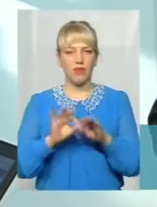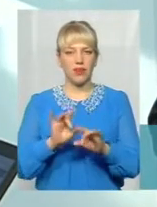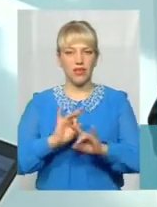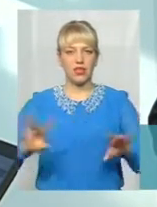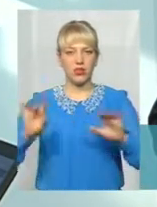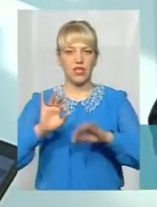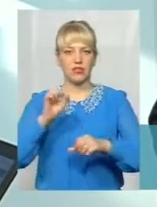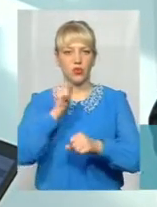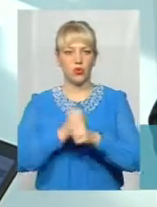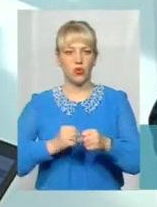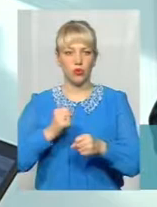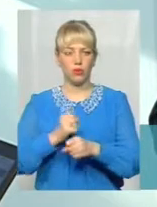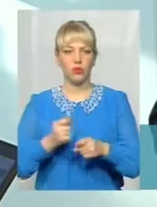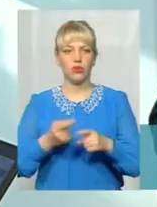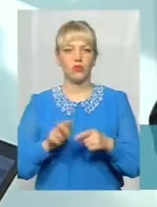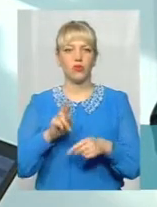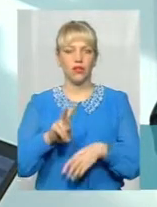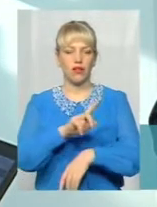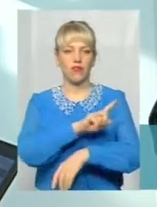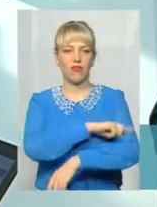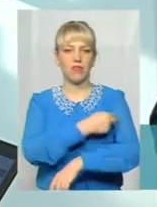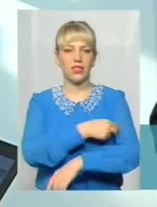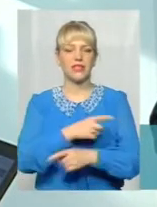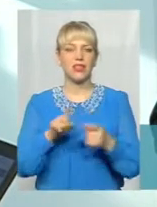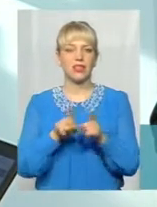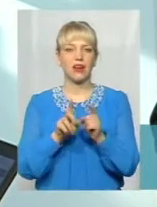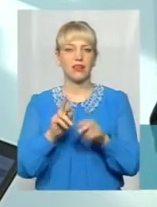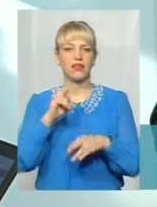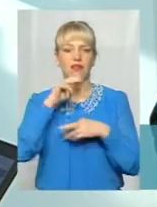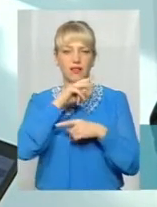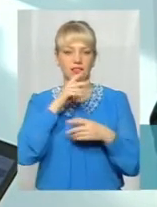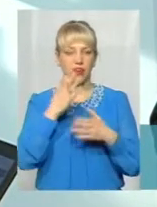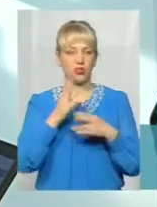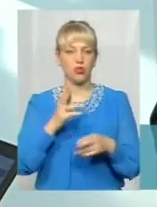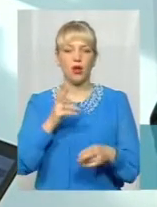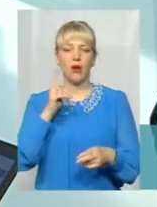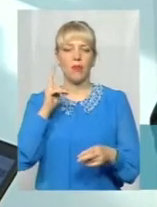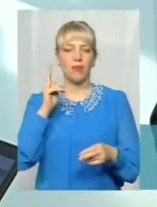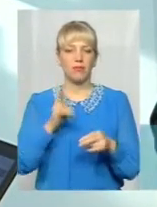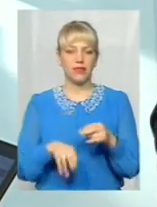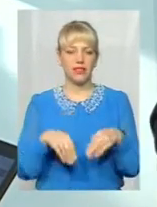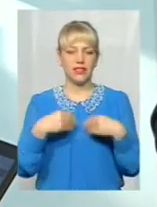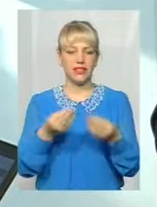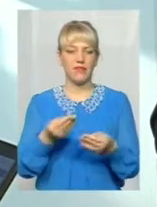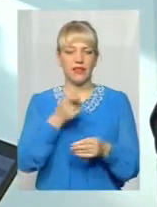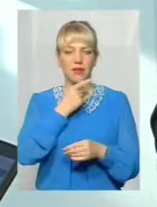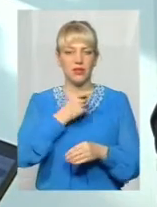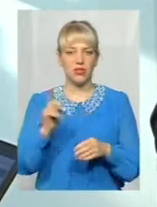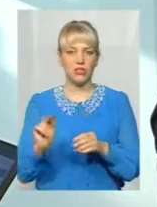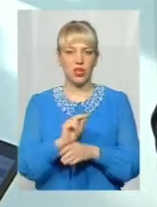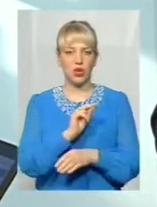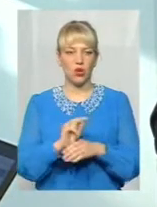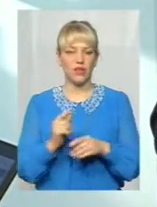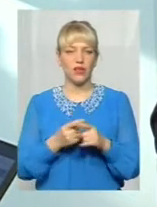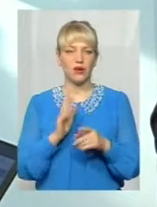в медицині антибіотик. Якщо його припинити давати під час лікування, то будуть незворотні